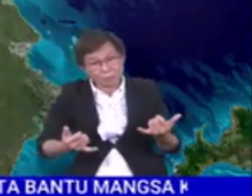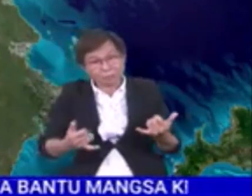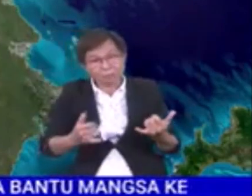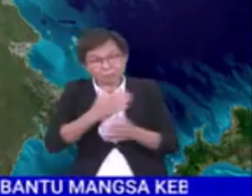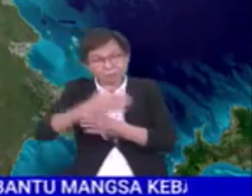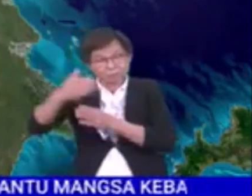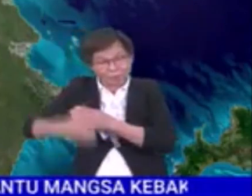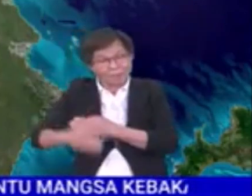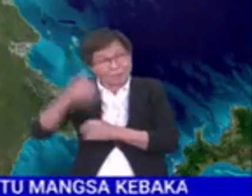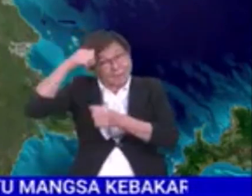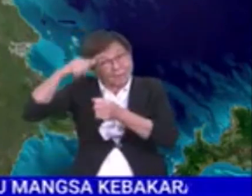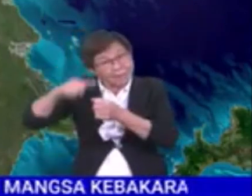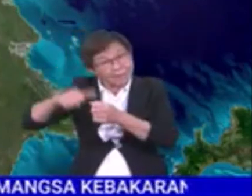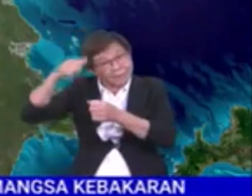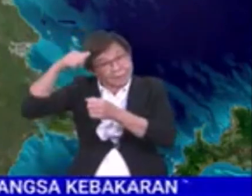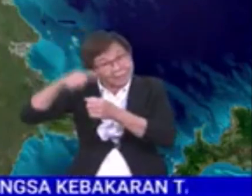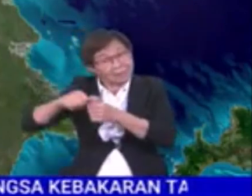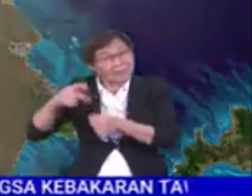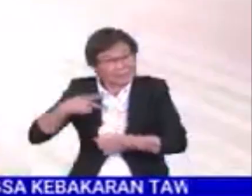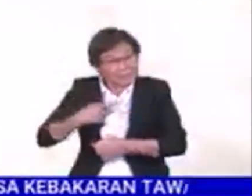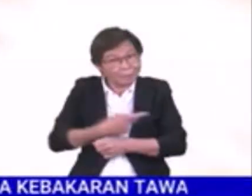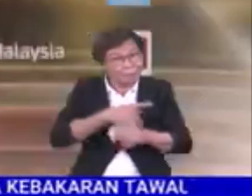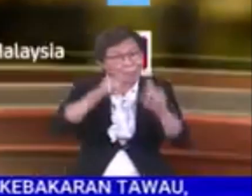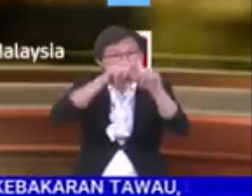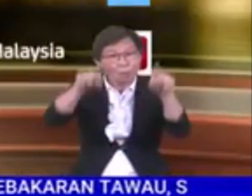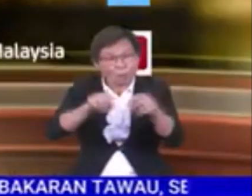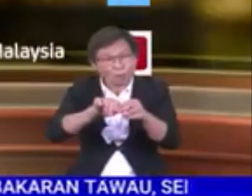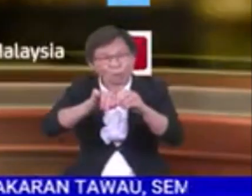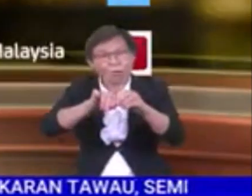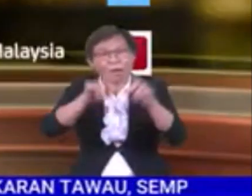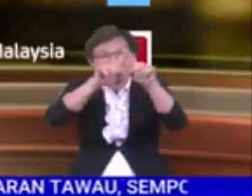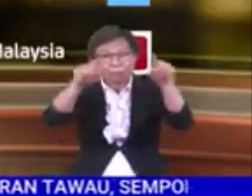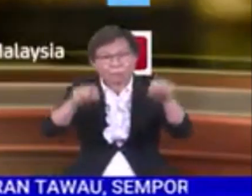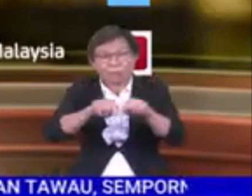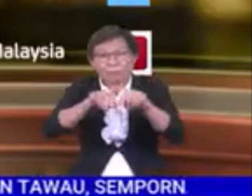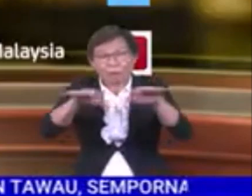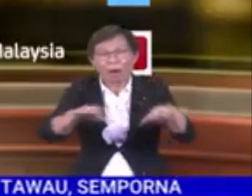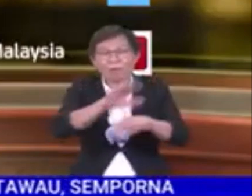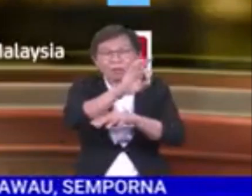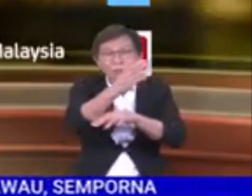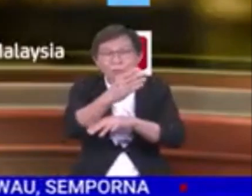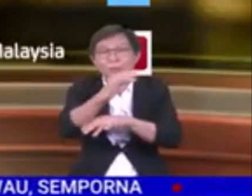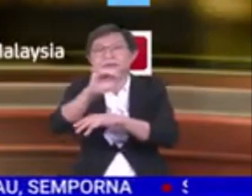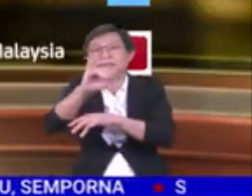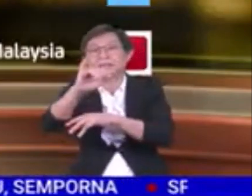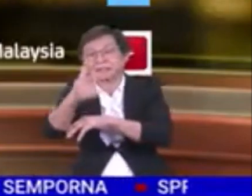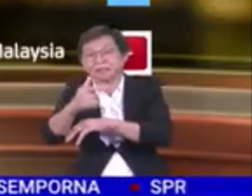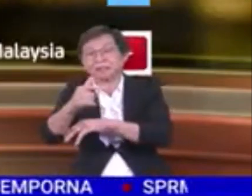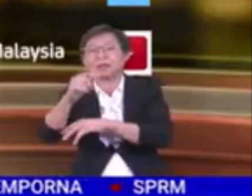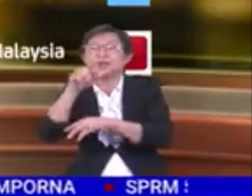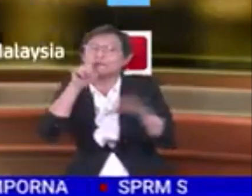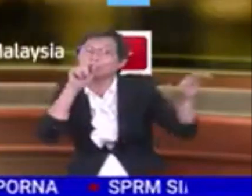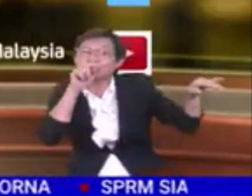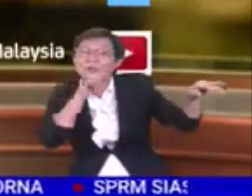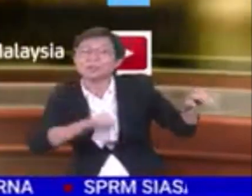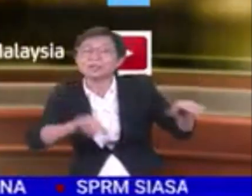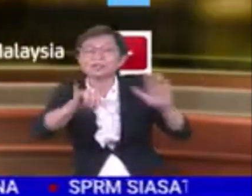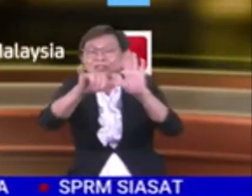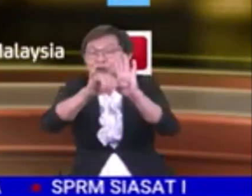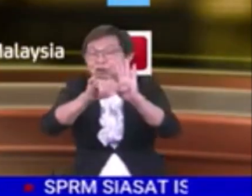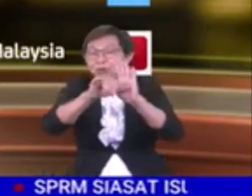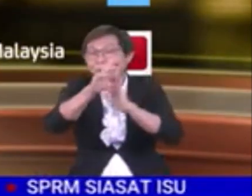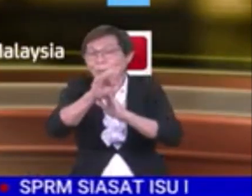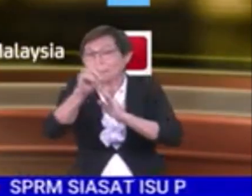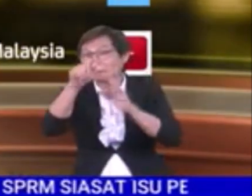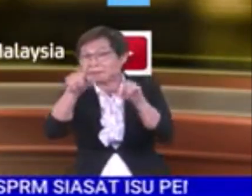ini. Jangan lupa untuk ikuti kami di laman Facebook, Instagram, Twitter dan Youtube Mad Malaysia seperti